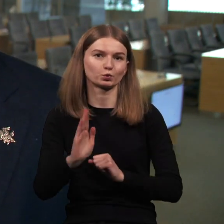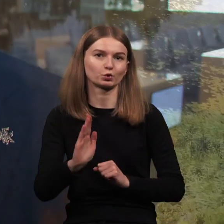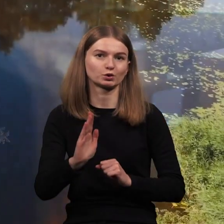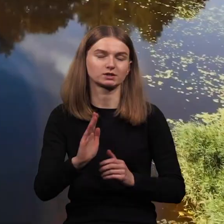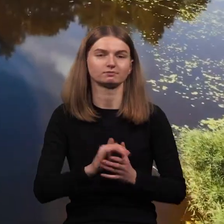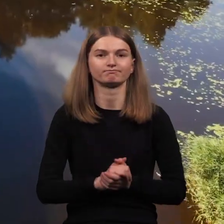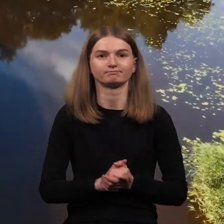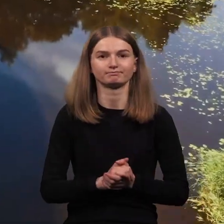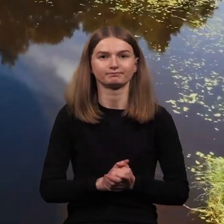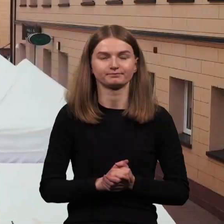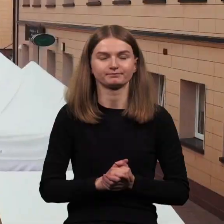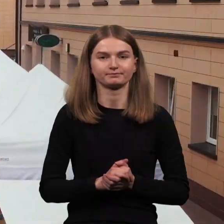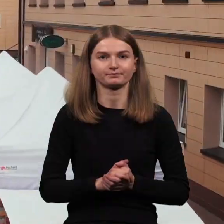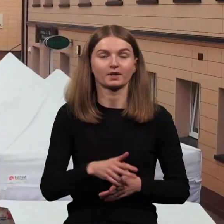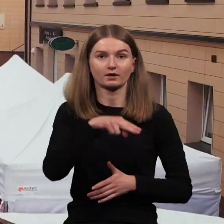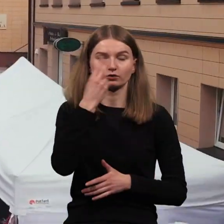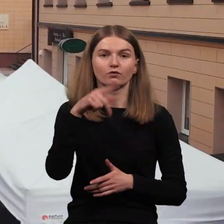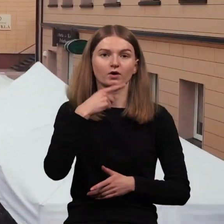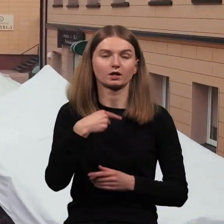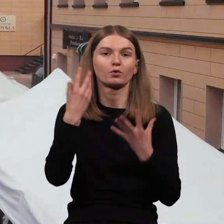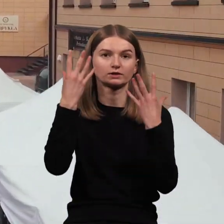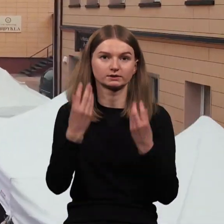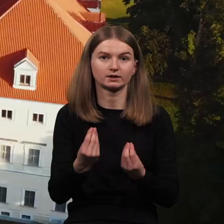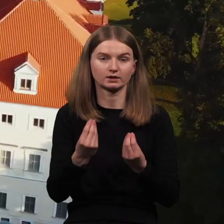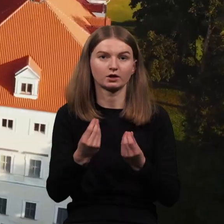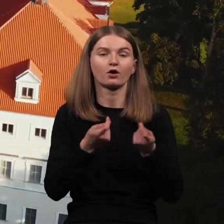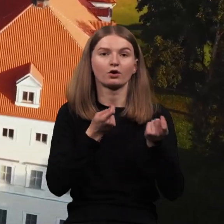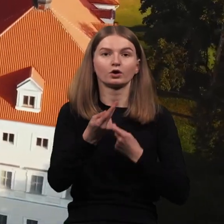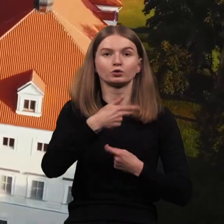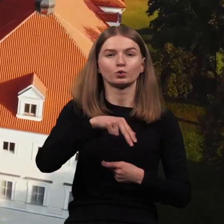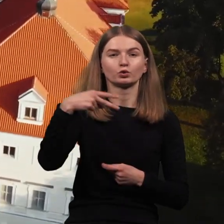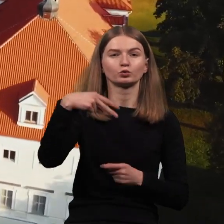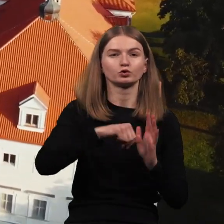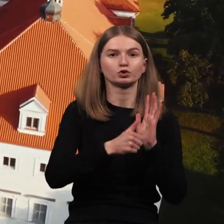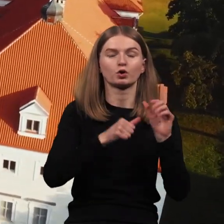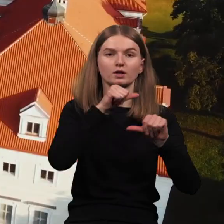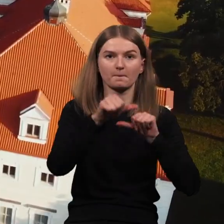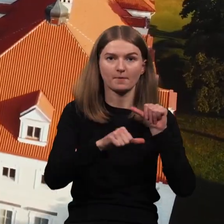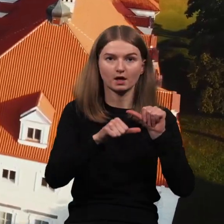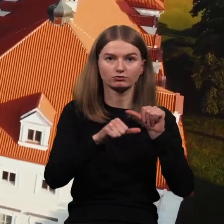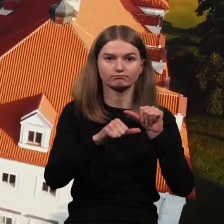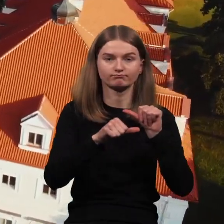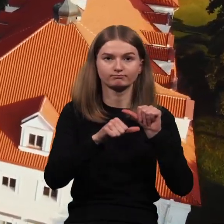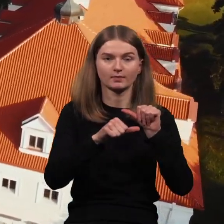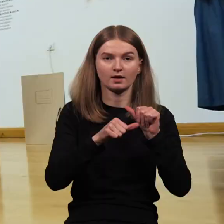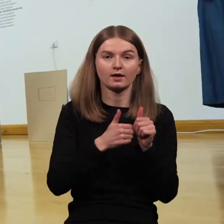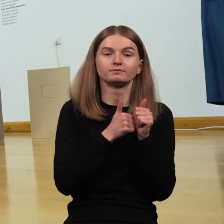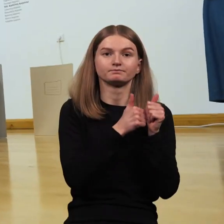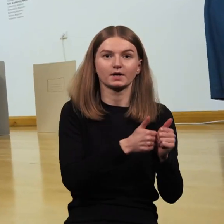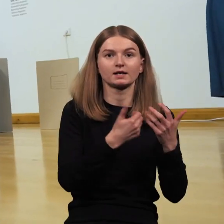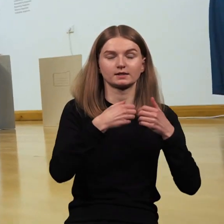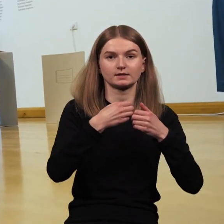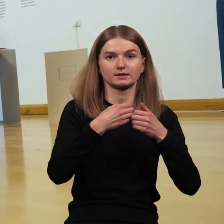ir svetingai sutiksim. Lietuvių kalbos dienos rengiamos nuo 2016 metų remiantis Seimo švietimo moksto ir